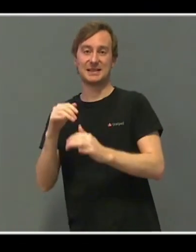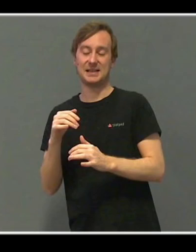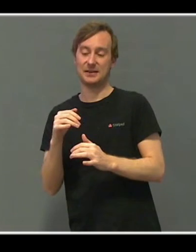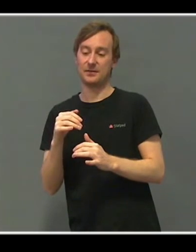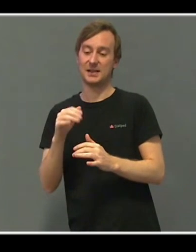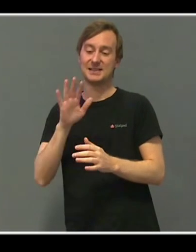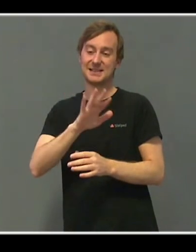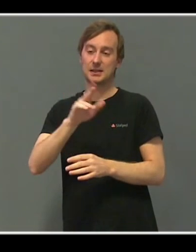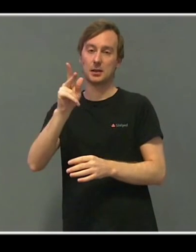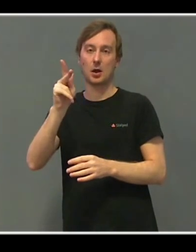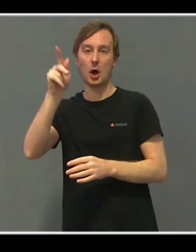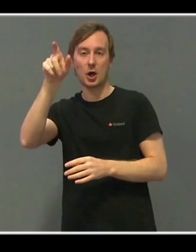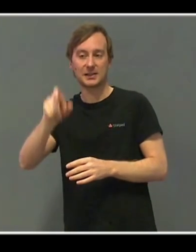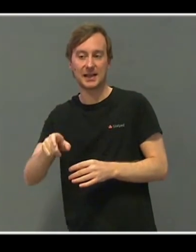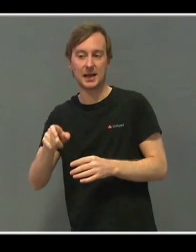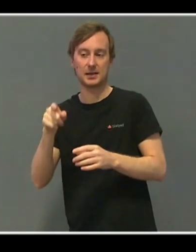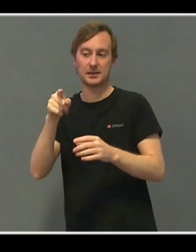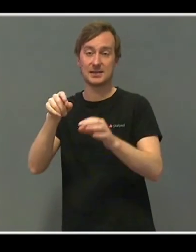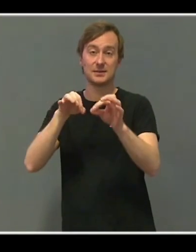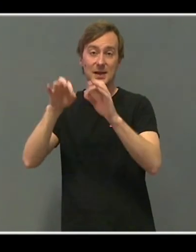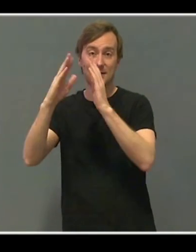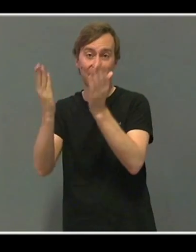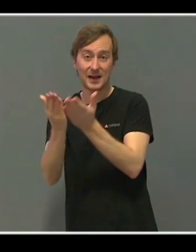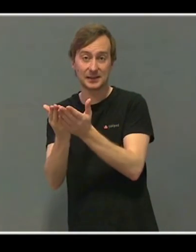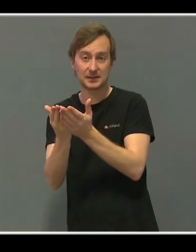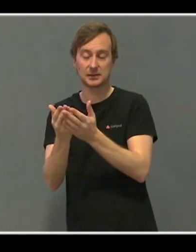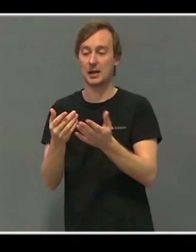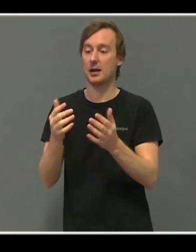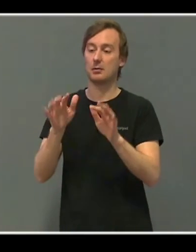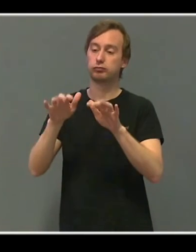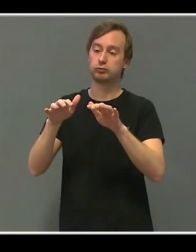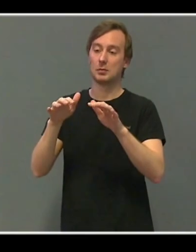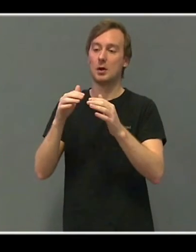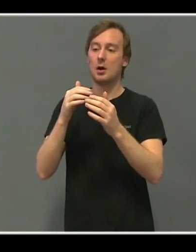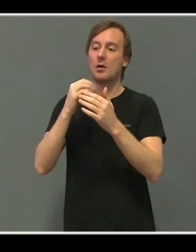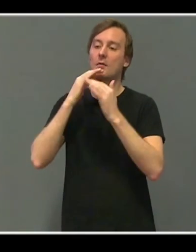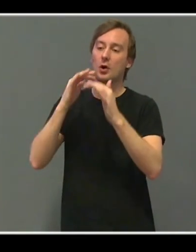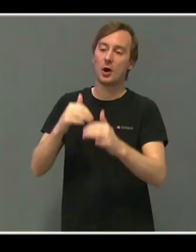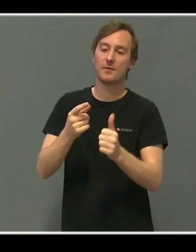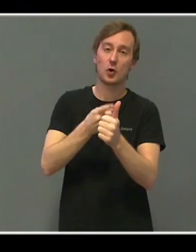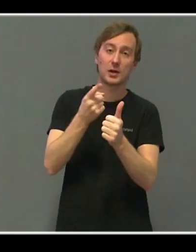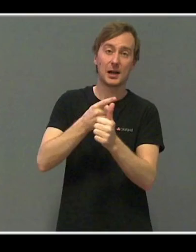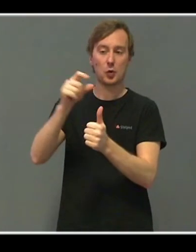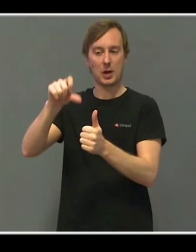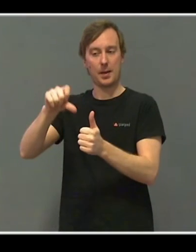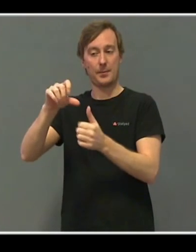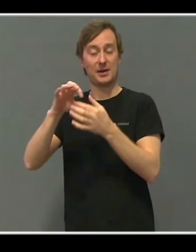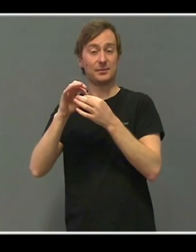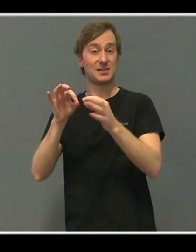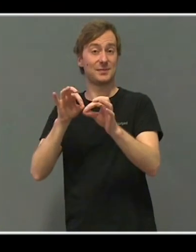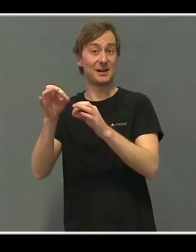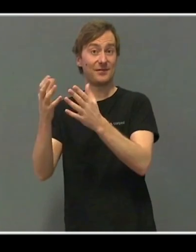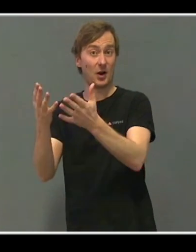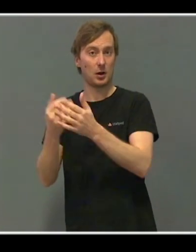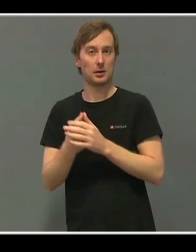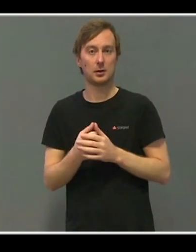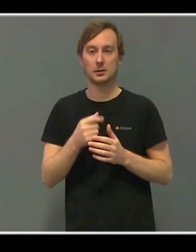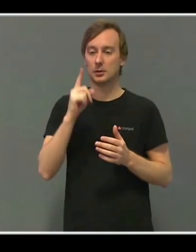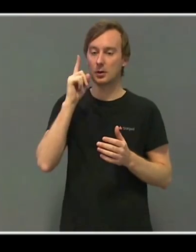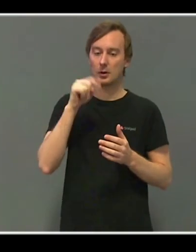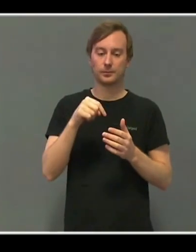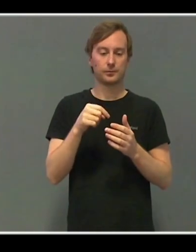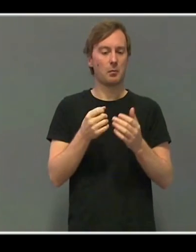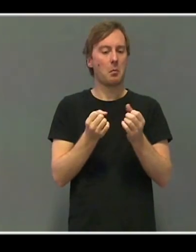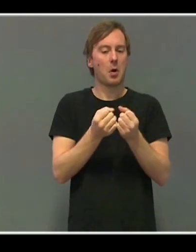spillverden, eller at de skal fortelle fordeler og ulempe med spill. Altså man kan trekke inn spill på mange måter, uten at man trenger å sitte i et